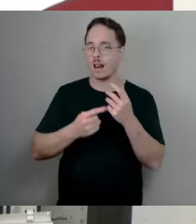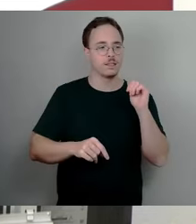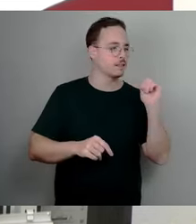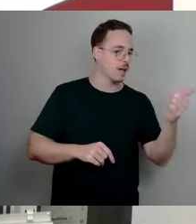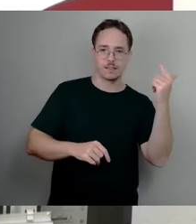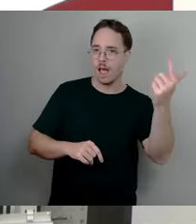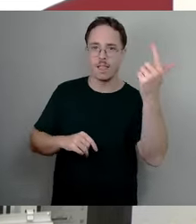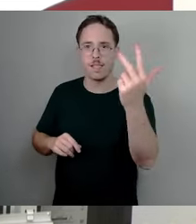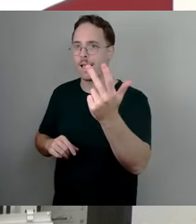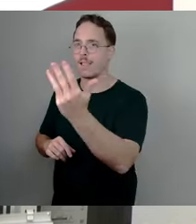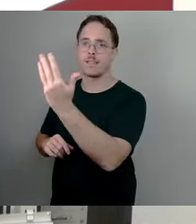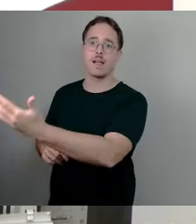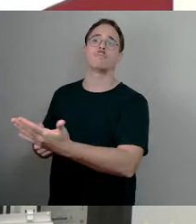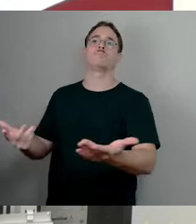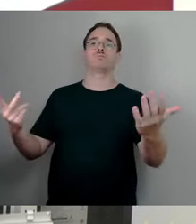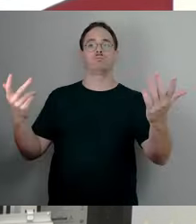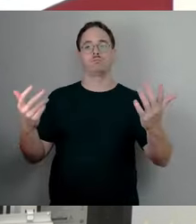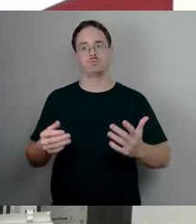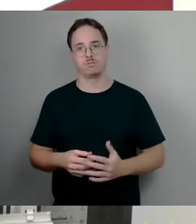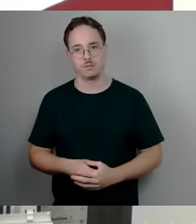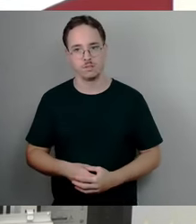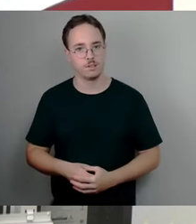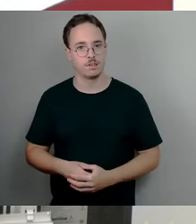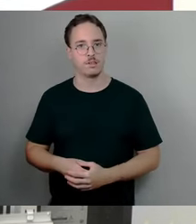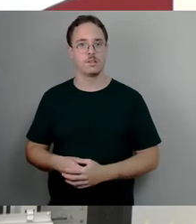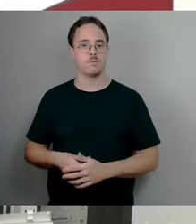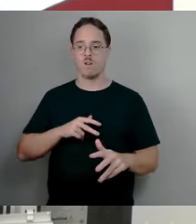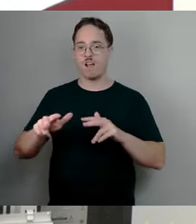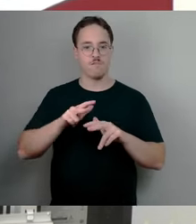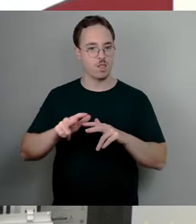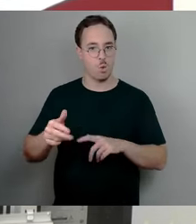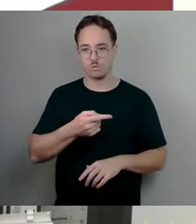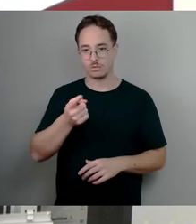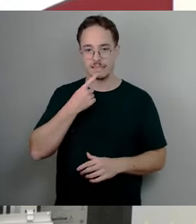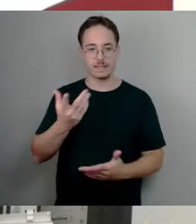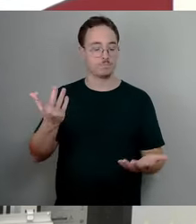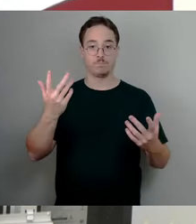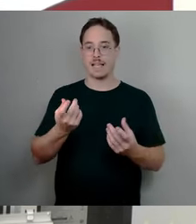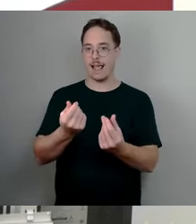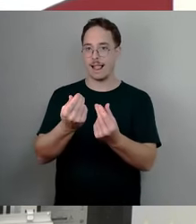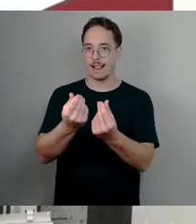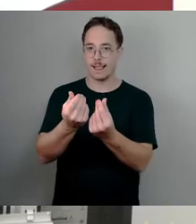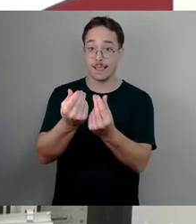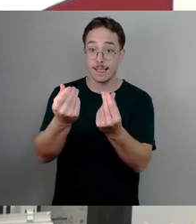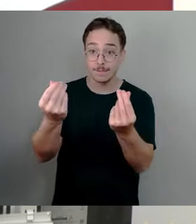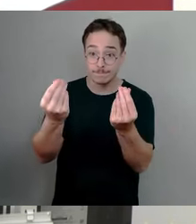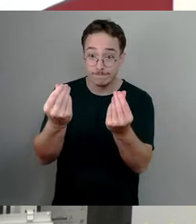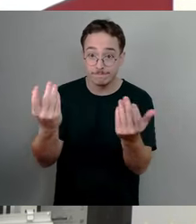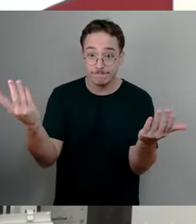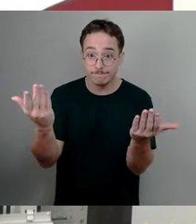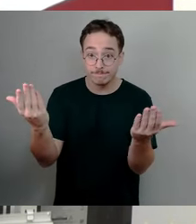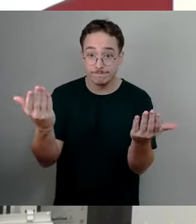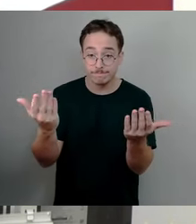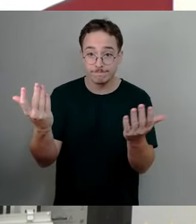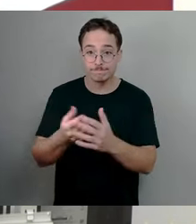das. Und momentan kommt zumindest die Verwaltung und größere Teile dieses Stadtrats dann auf die Idee, an ganz vielen Stellen